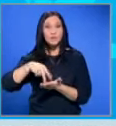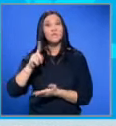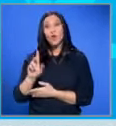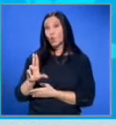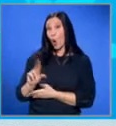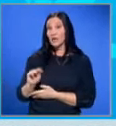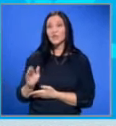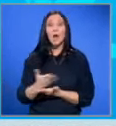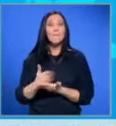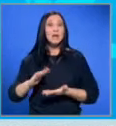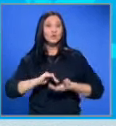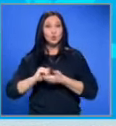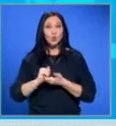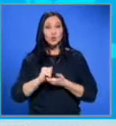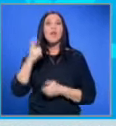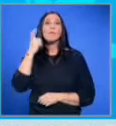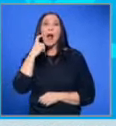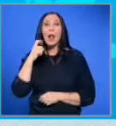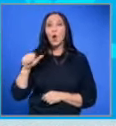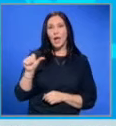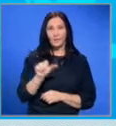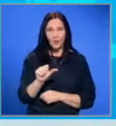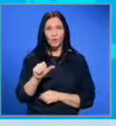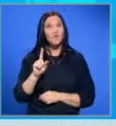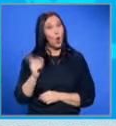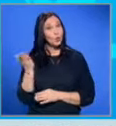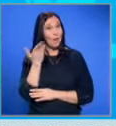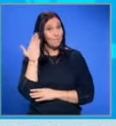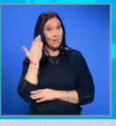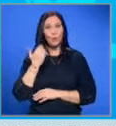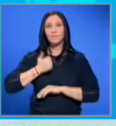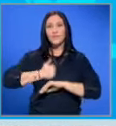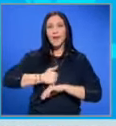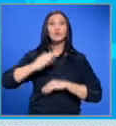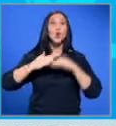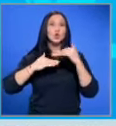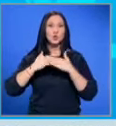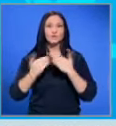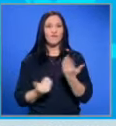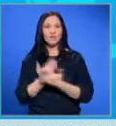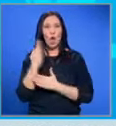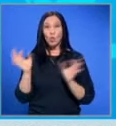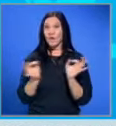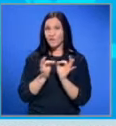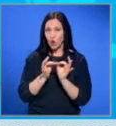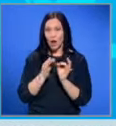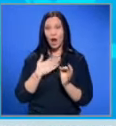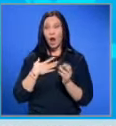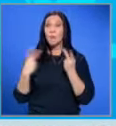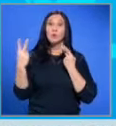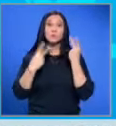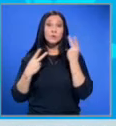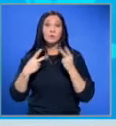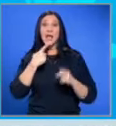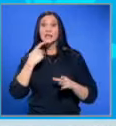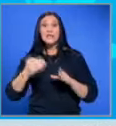която казват, че между дружеството и Благой Антонов, който е бил директор строителство в началото на февруари, е